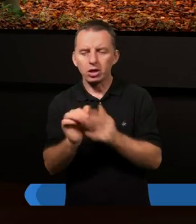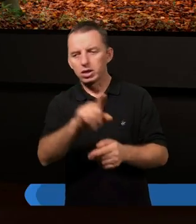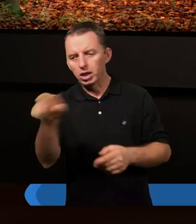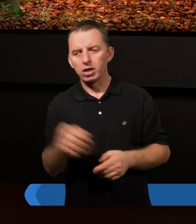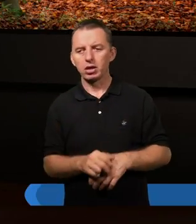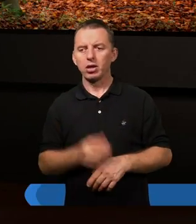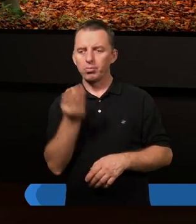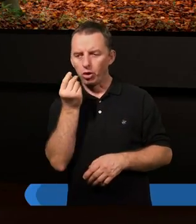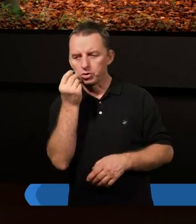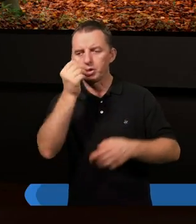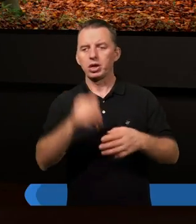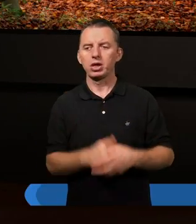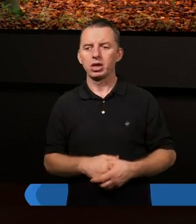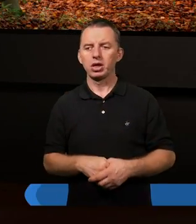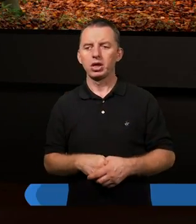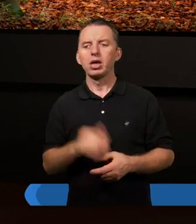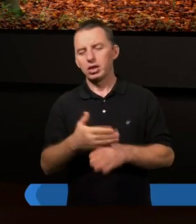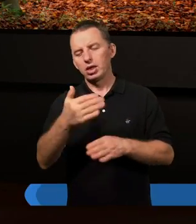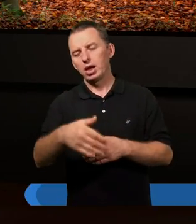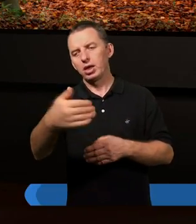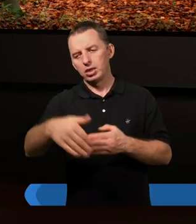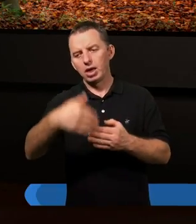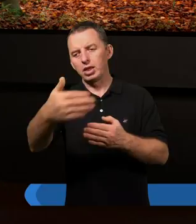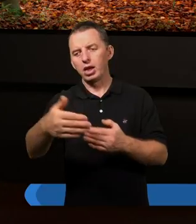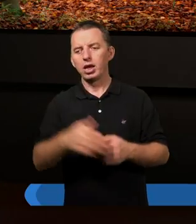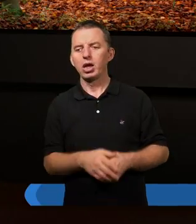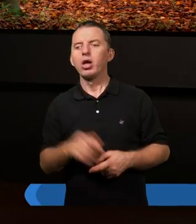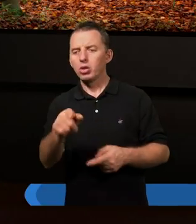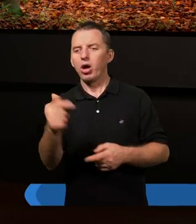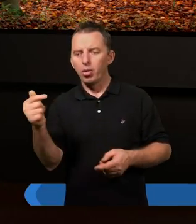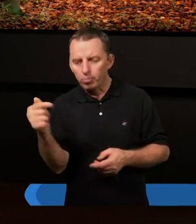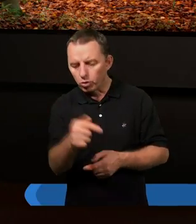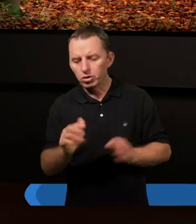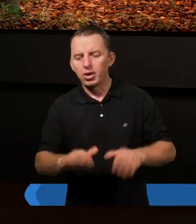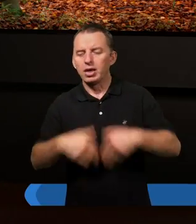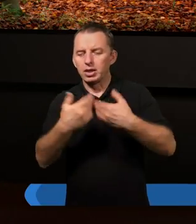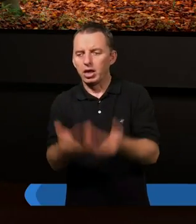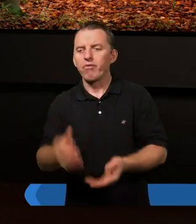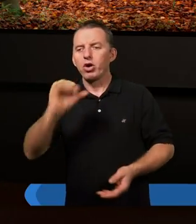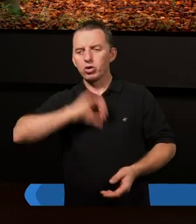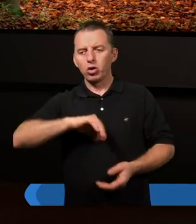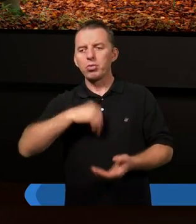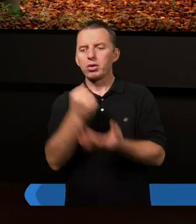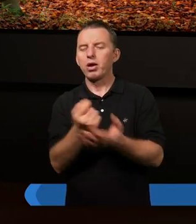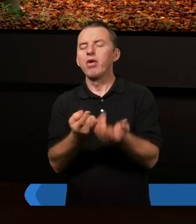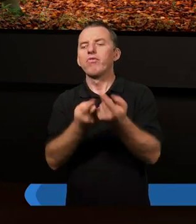pocieszać. Pocieszać i tak dalej. Bo też musimy zdawać sobie sprawę przez